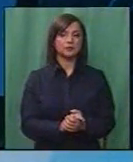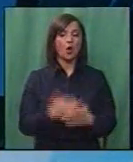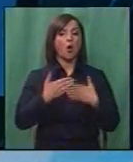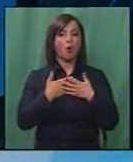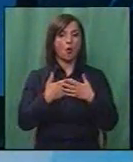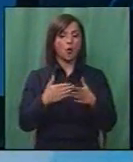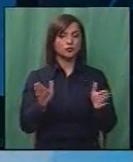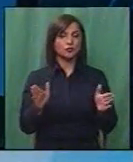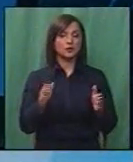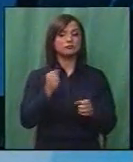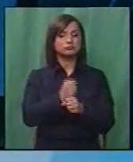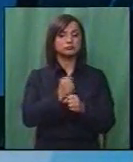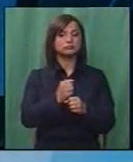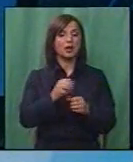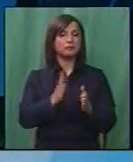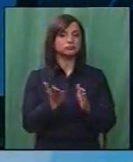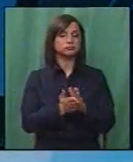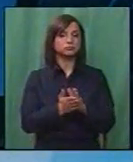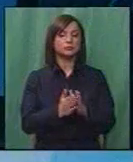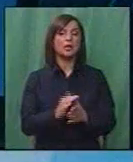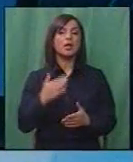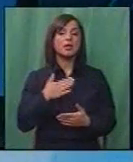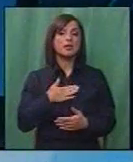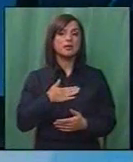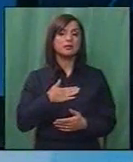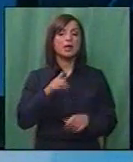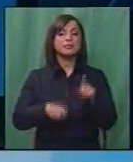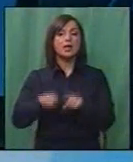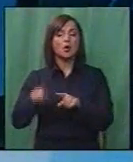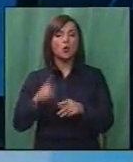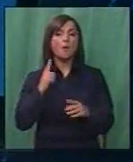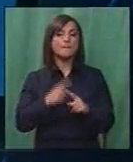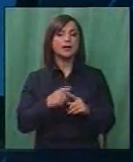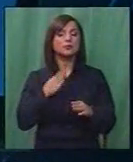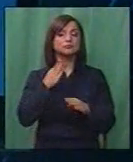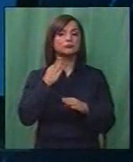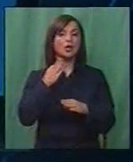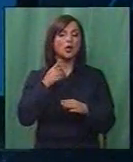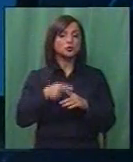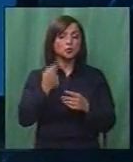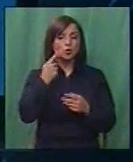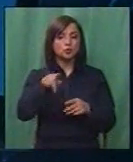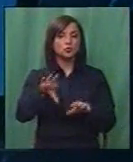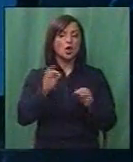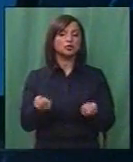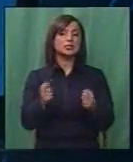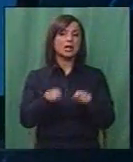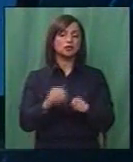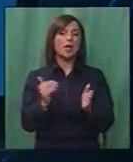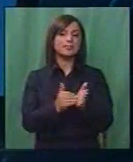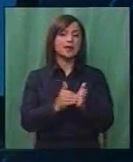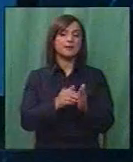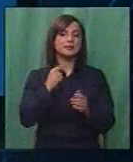отвори постапка и на неколку пати доаѓаше до заклучоци дека